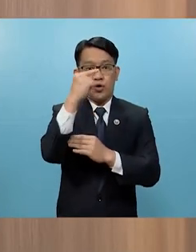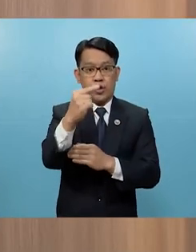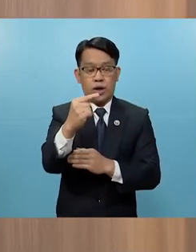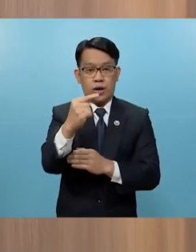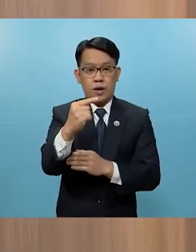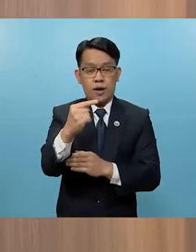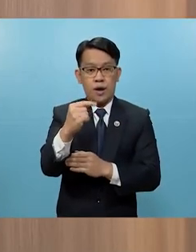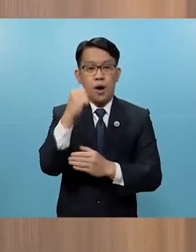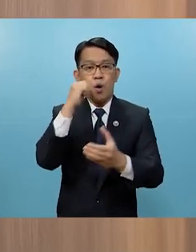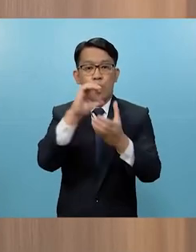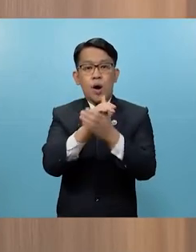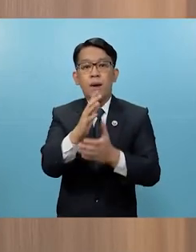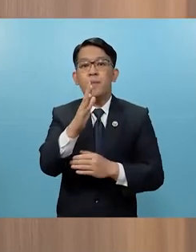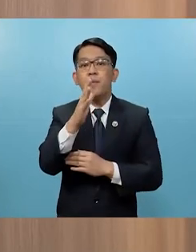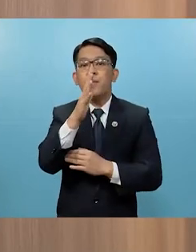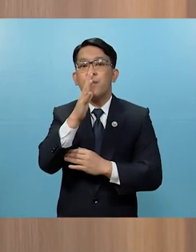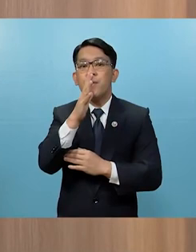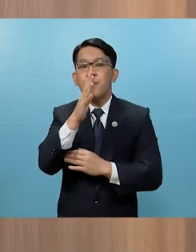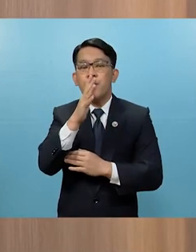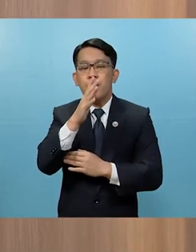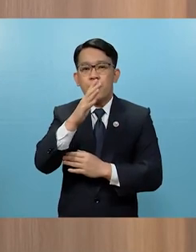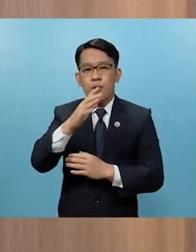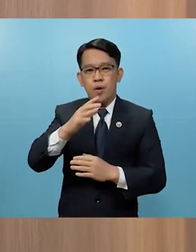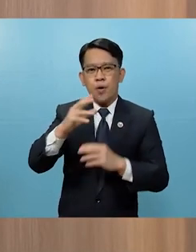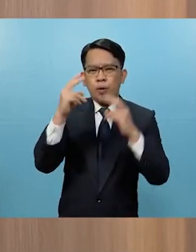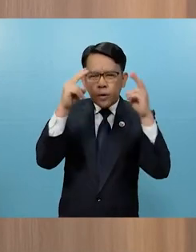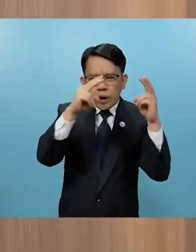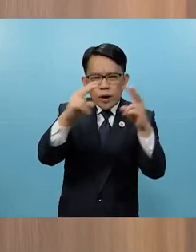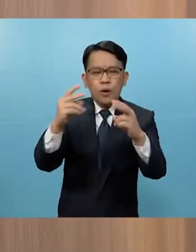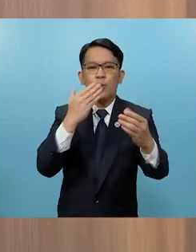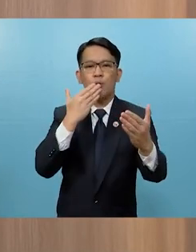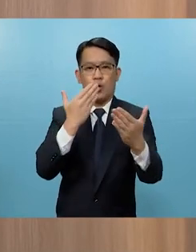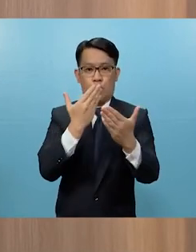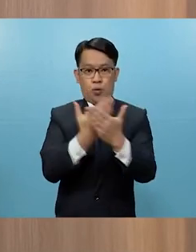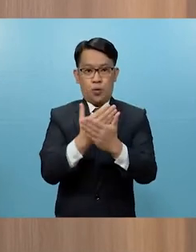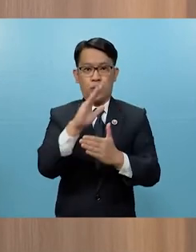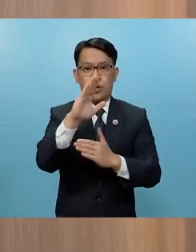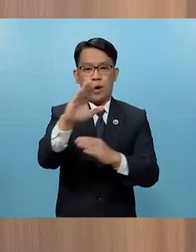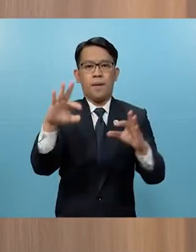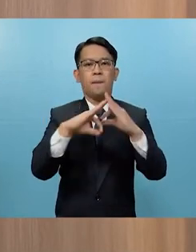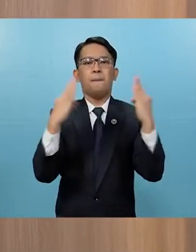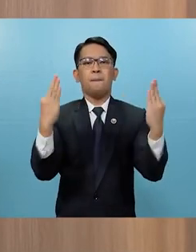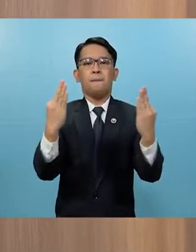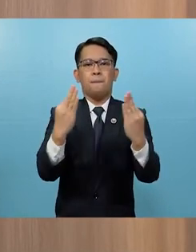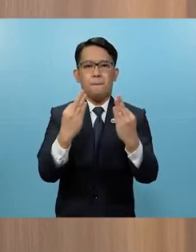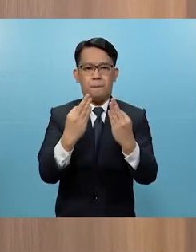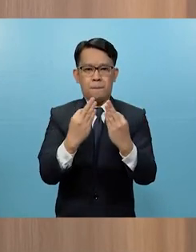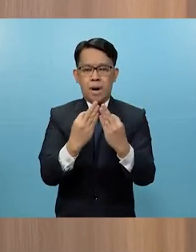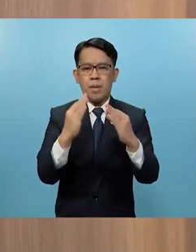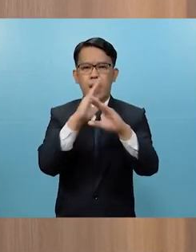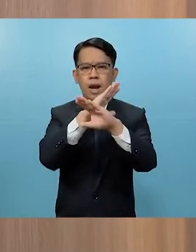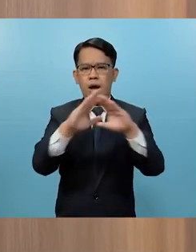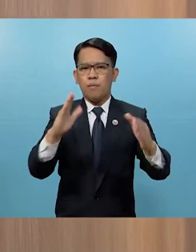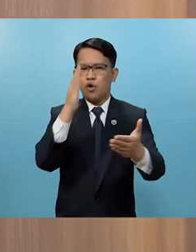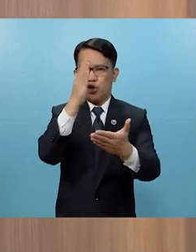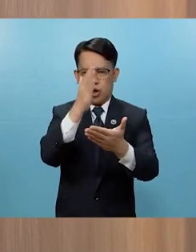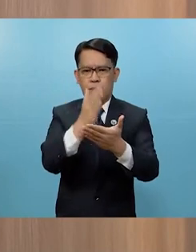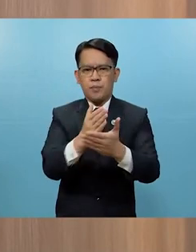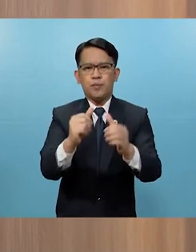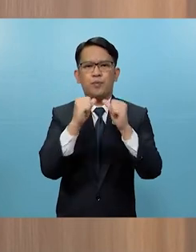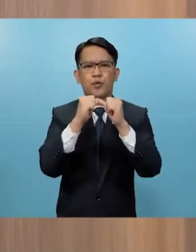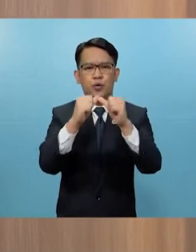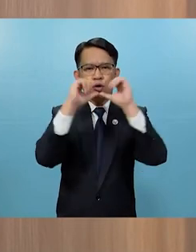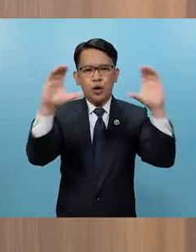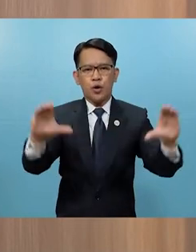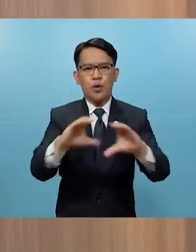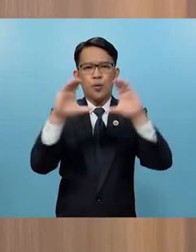ang asawang babae na sinusubaybayan niyang mabuti ang kanyang sambahayan at hindi tumitigil sa